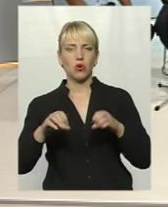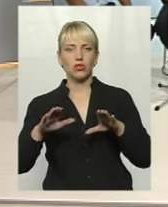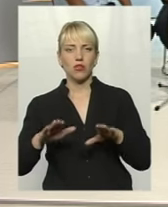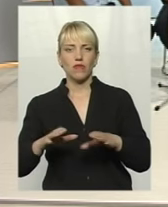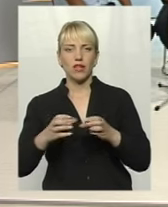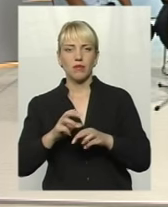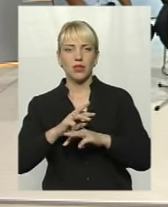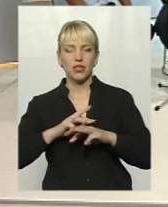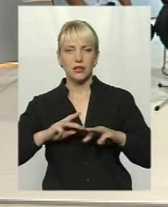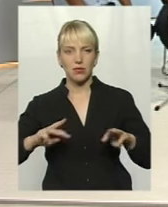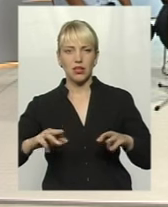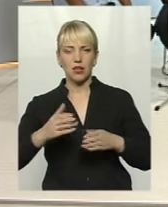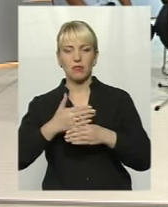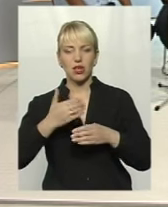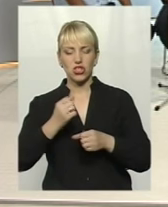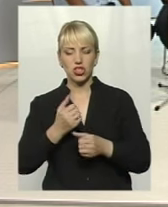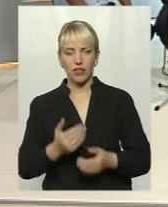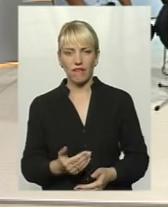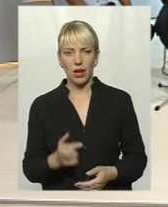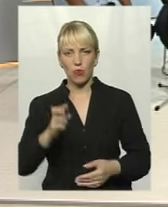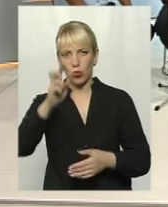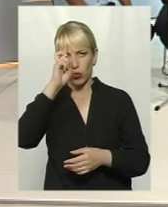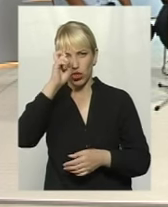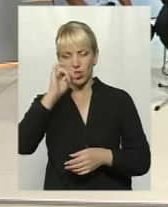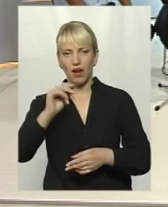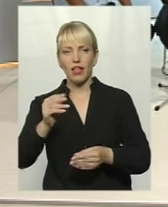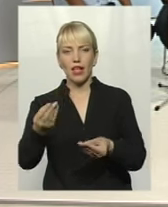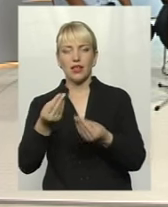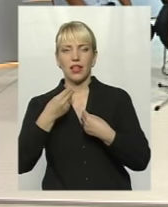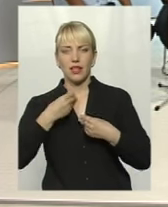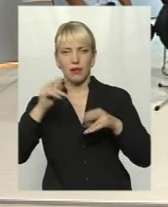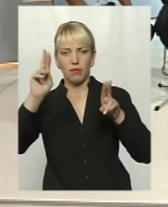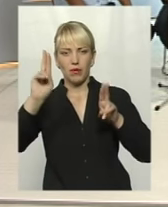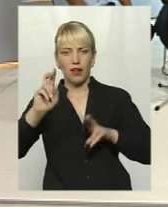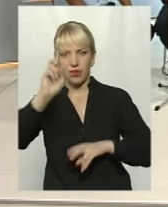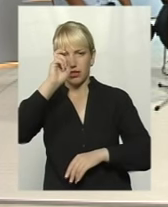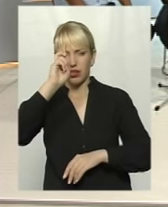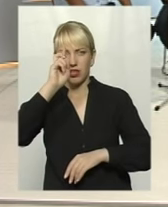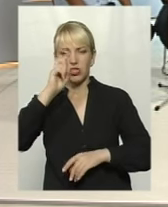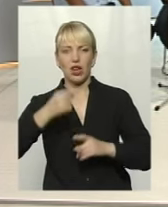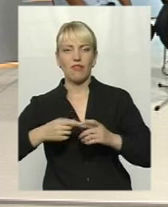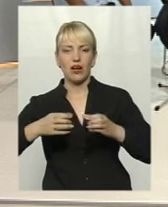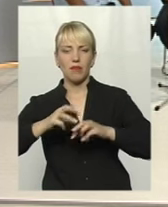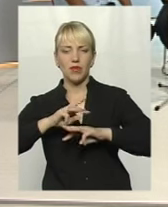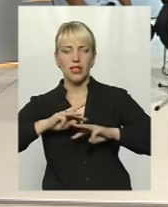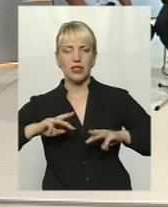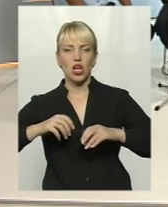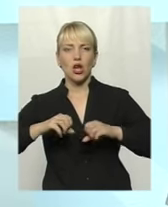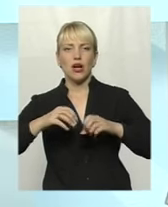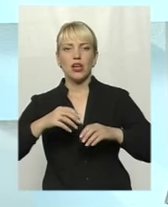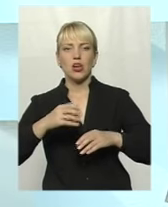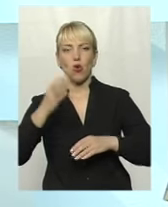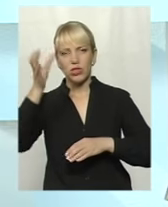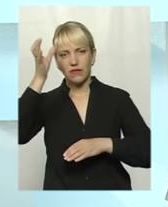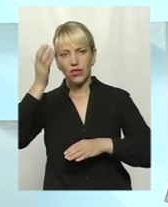не вчити. Ми живемо по цих правилах. В постанові Кабінету Міністрів передбачено, що освітня субвенція з 1